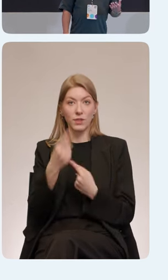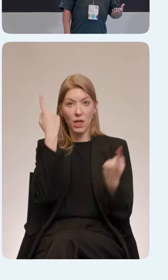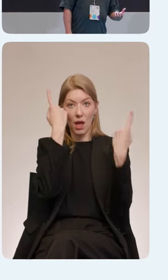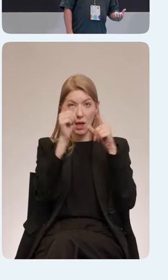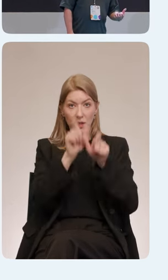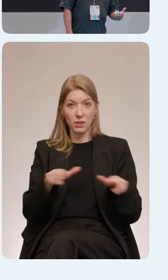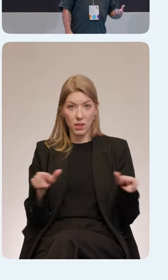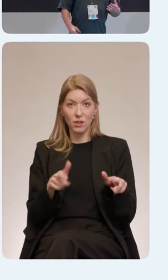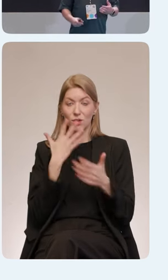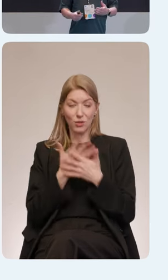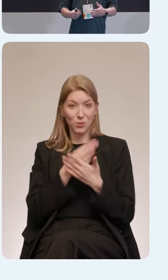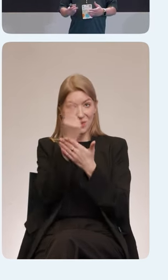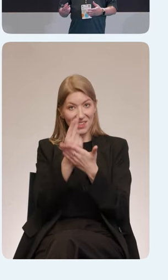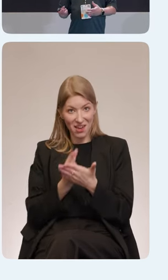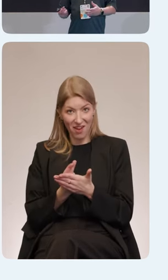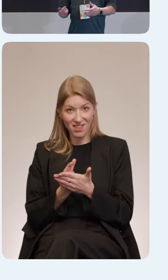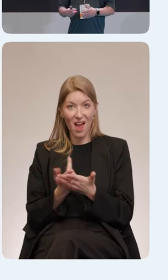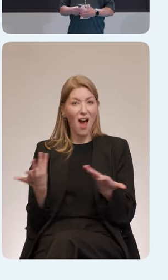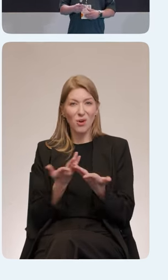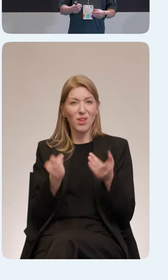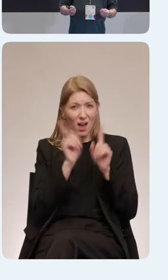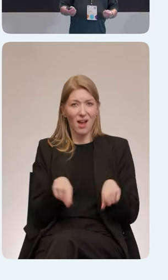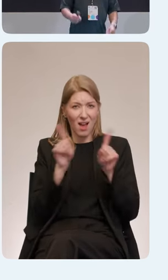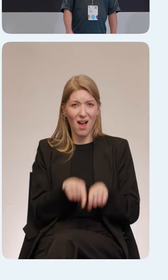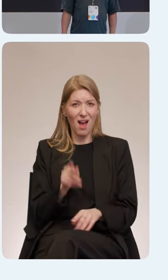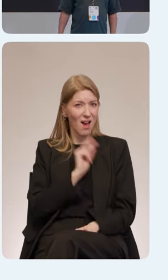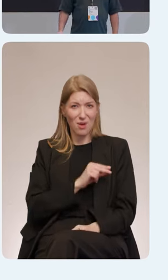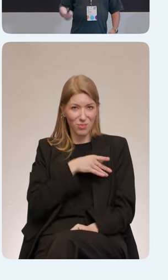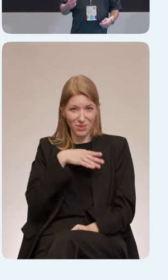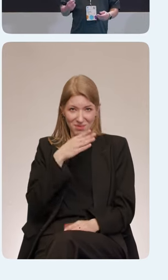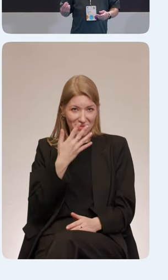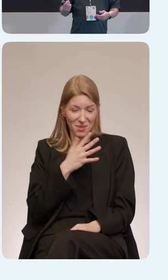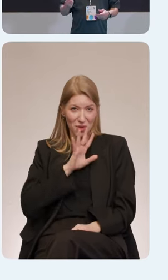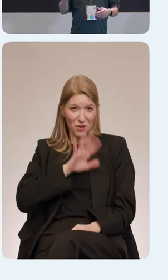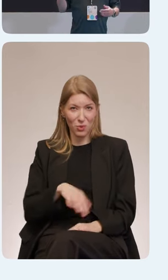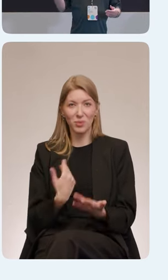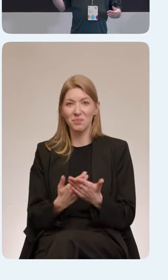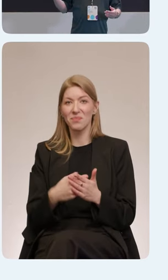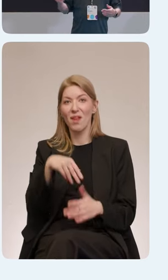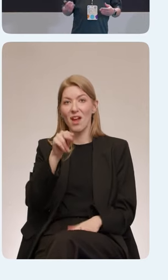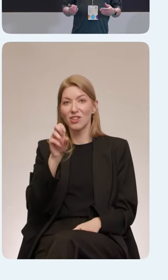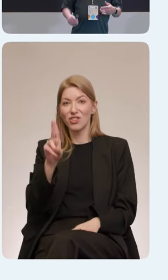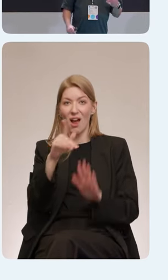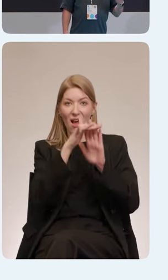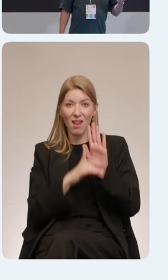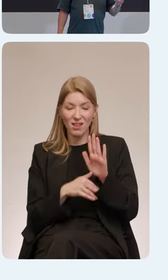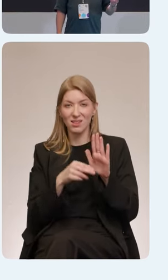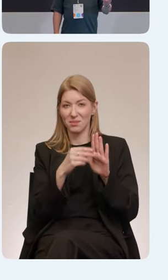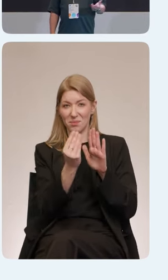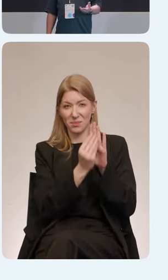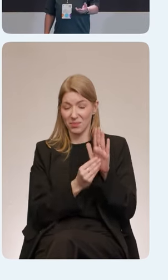рисовать картинки и не любят какую-то рутину и там заполнение чек-листов, долгую документацию читать,